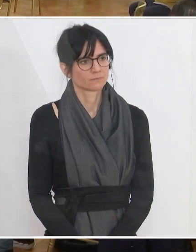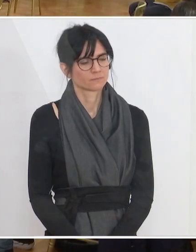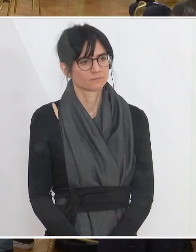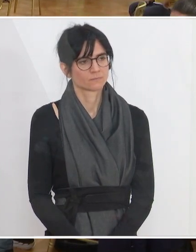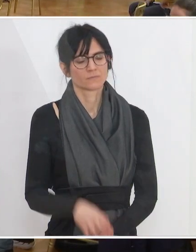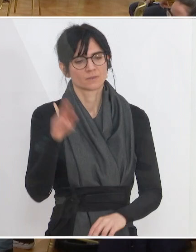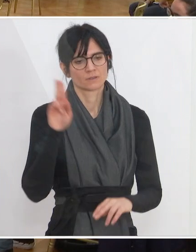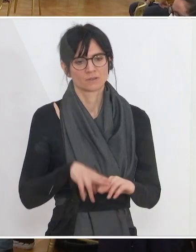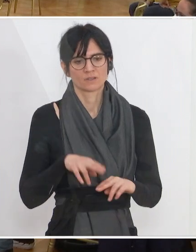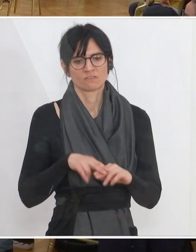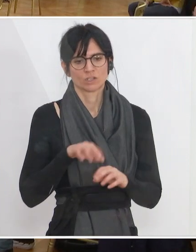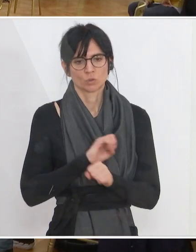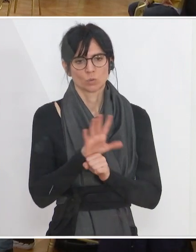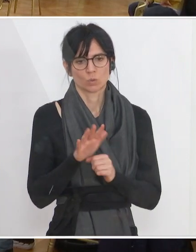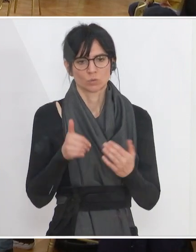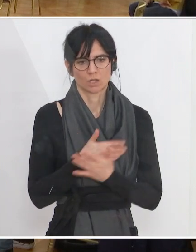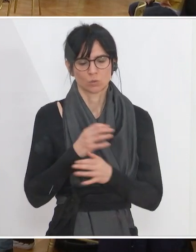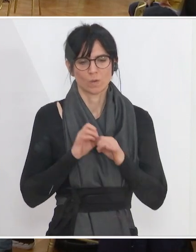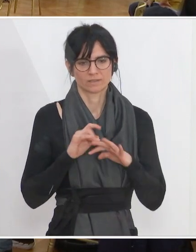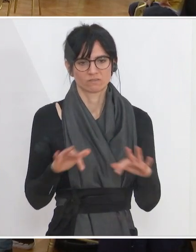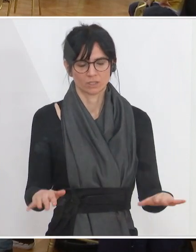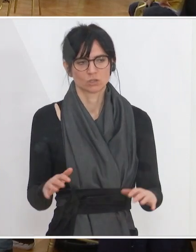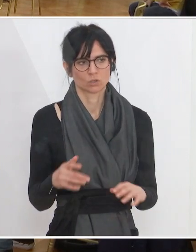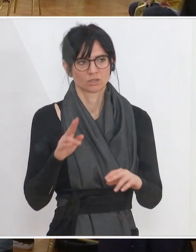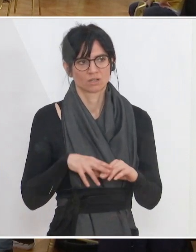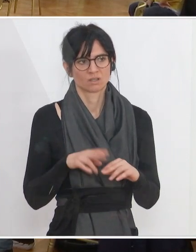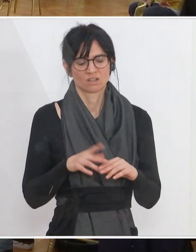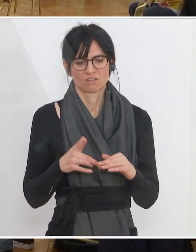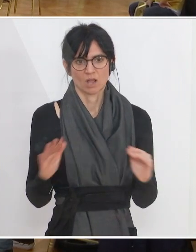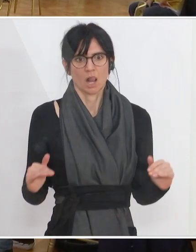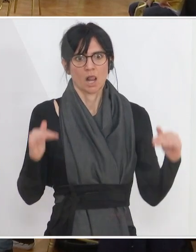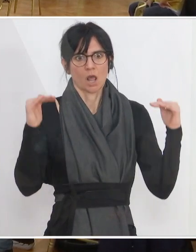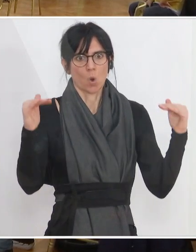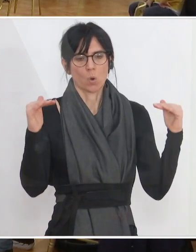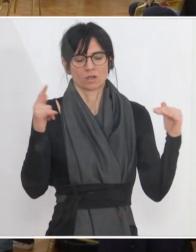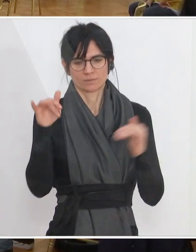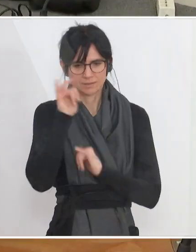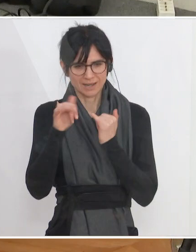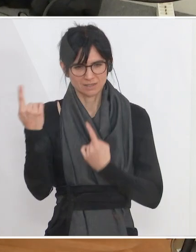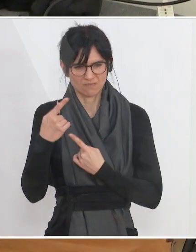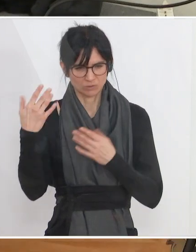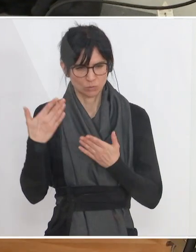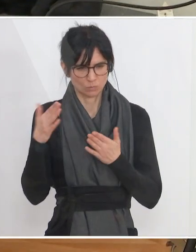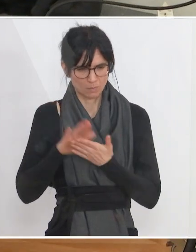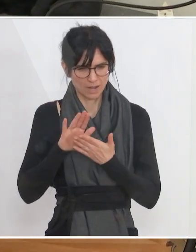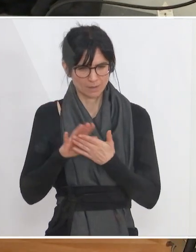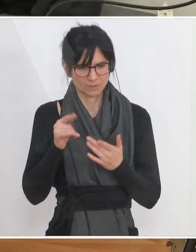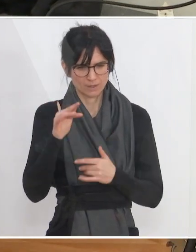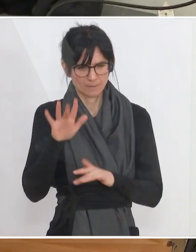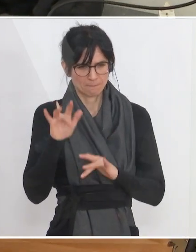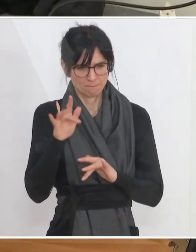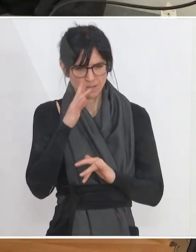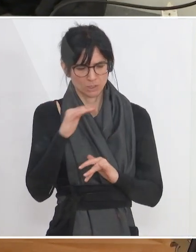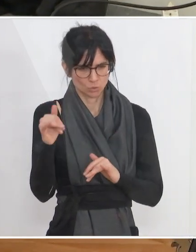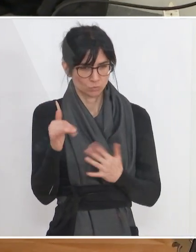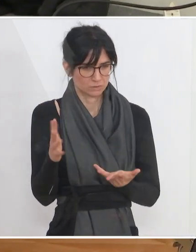Wenn die Corona-Neuinfektionszahlen weiterhin so hoch bleiben, werden die Reisewarnungen aufrecht bleiben und im Mai, Juni auch